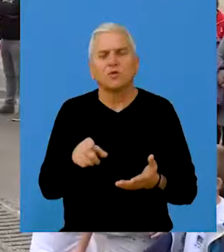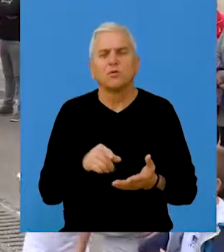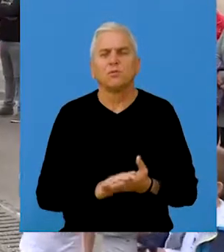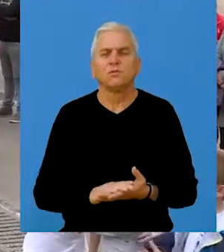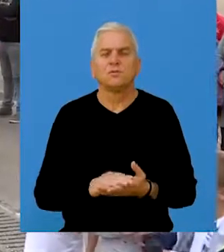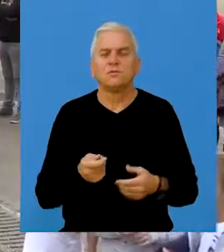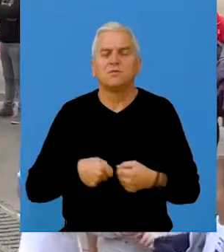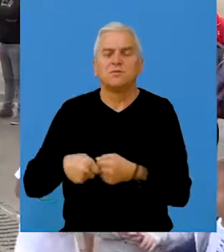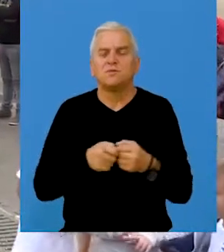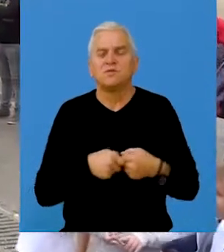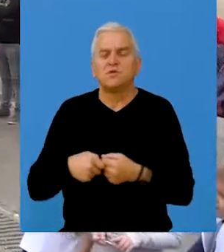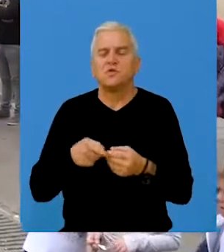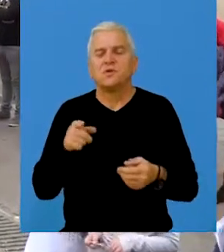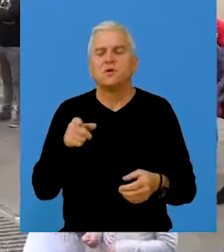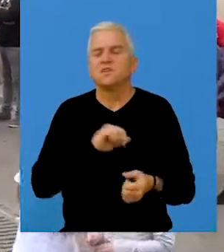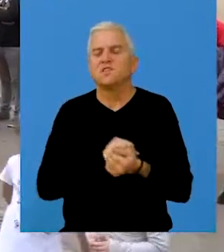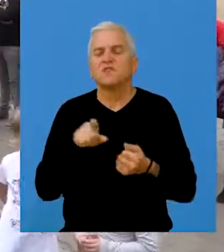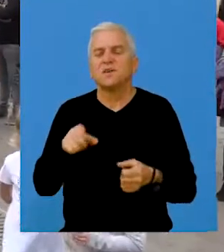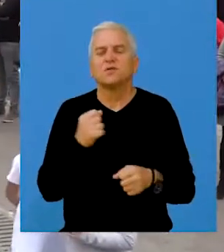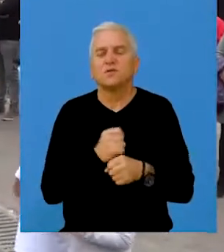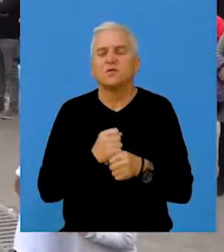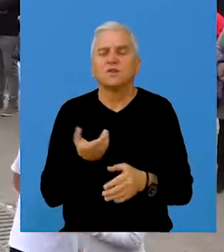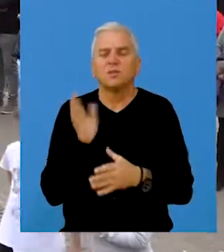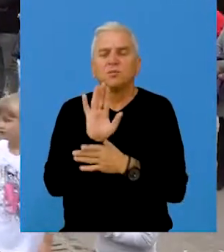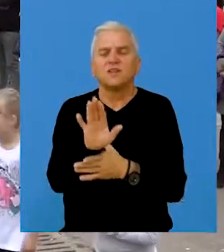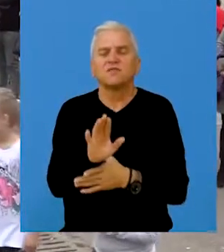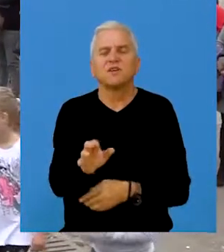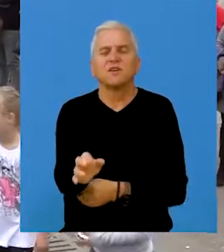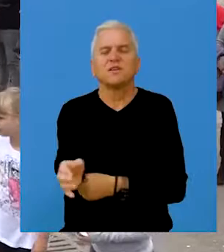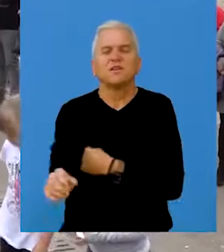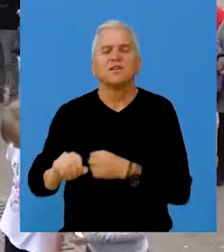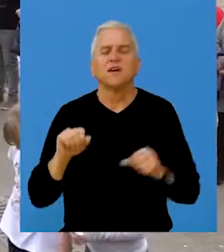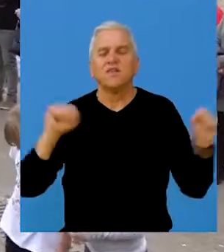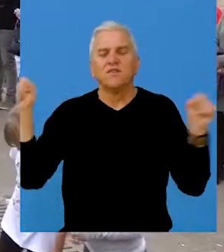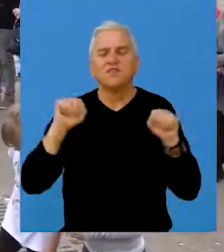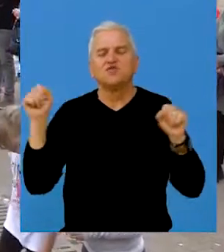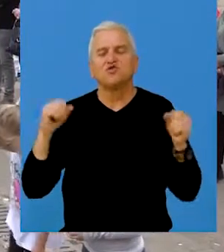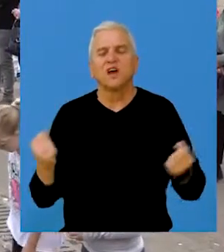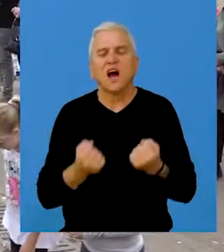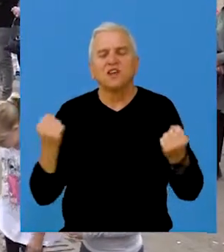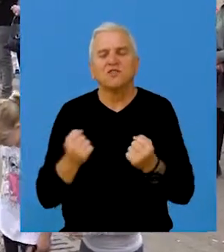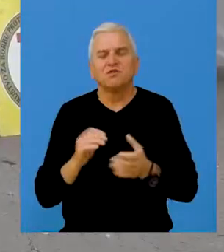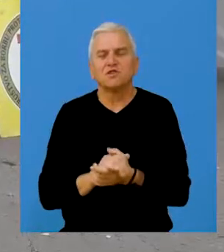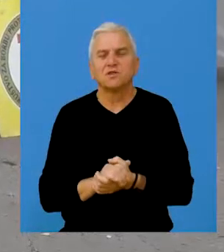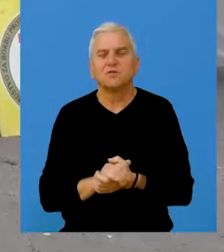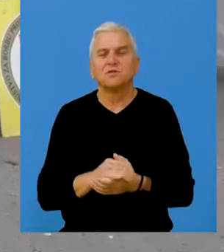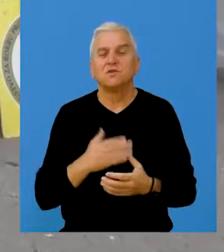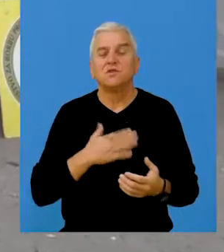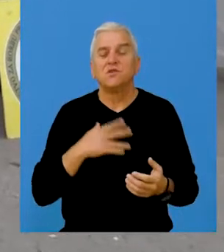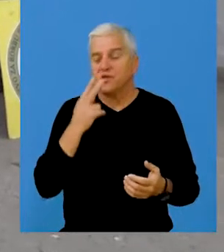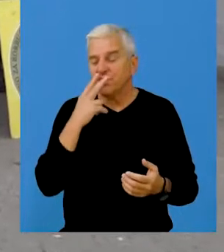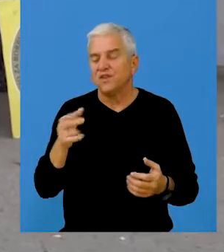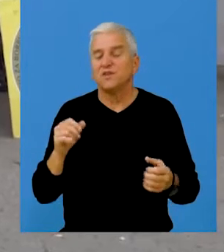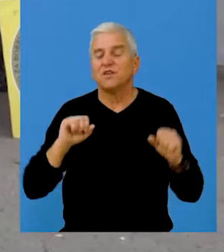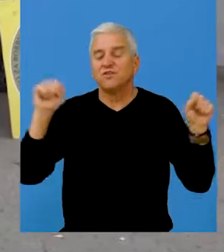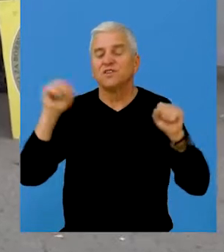smo organizovali. Sve to radimo da bismo promovisali fizičke aktivnosti, pošto